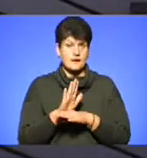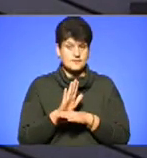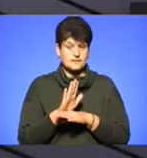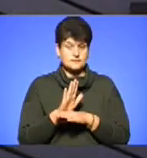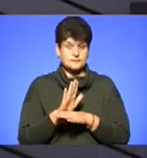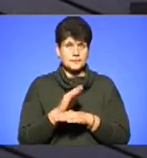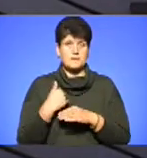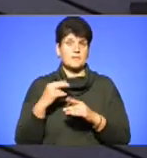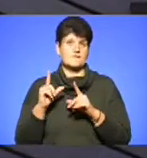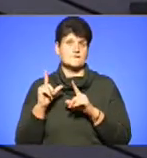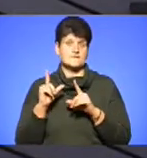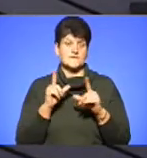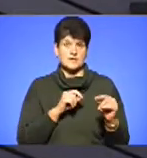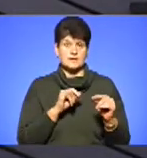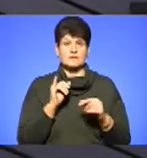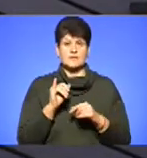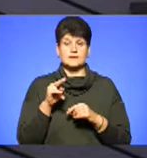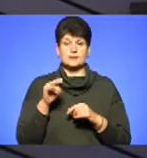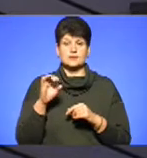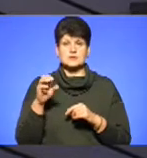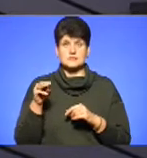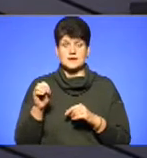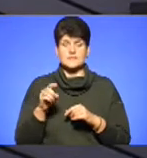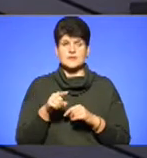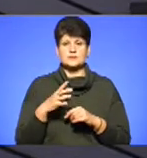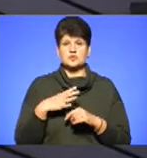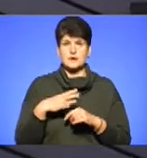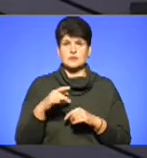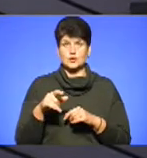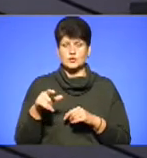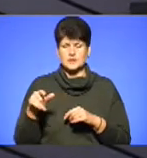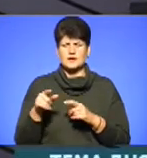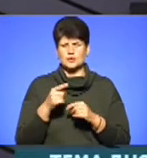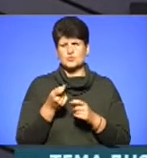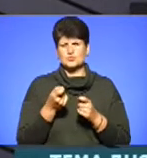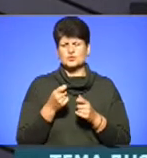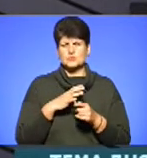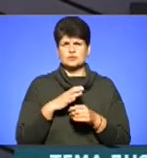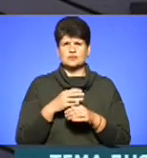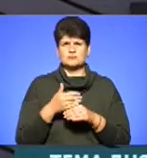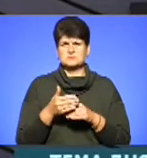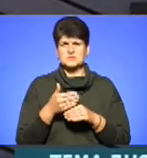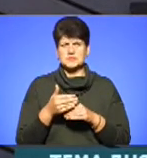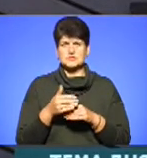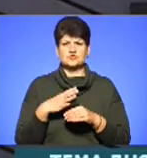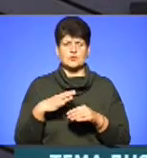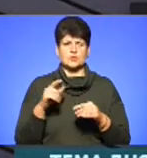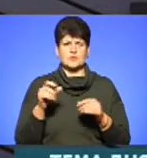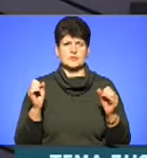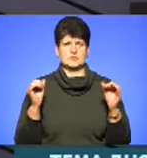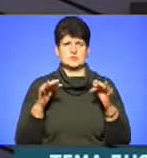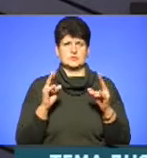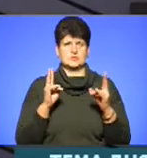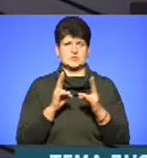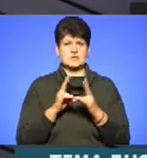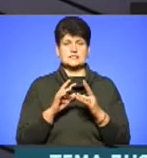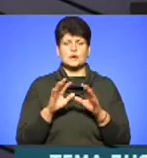виїхали в Іване Пусте, там дочекалися людей, тому що вже було трошки пізніше. Дочекалися людей, люди зійшлися, зустрілися з